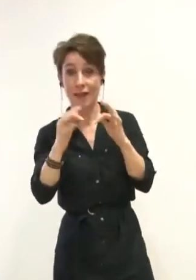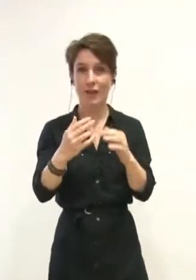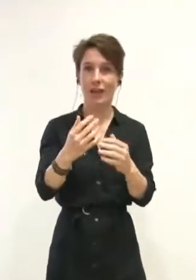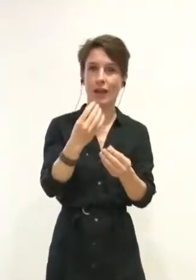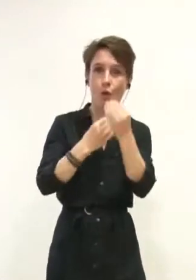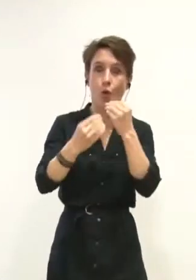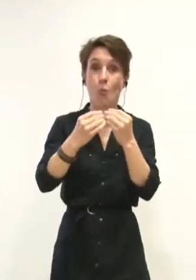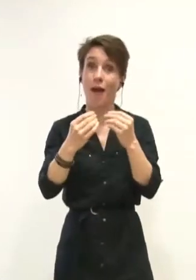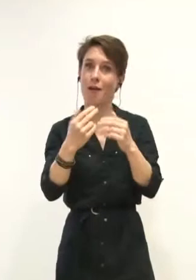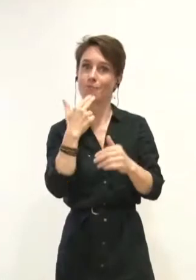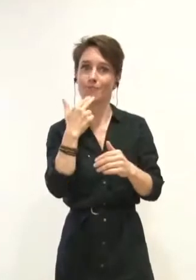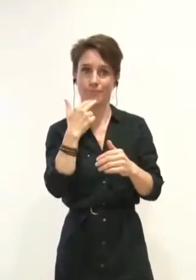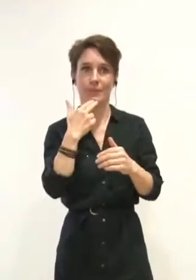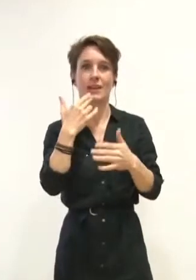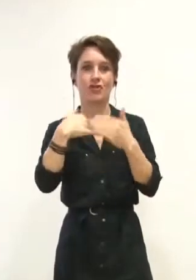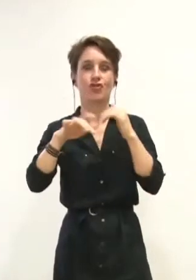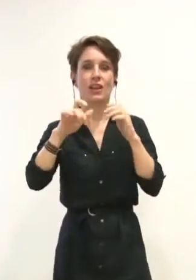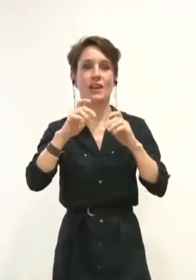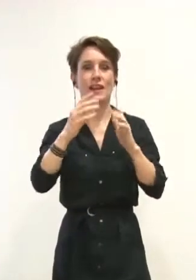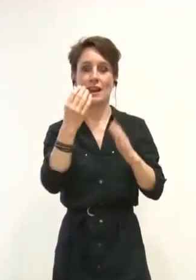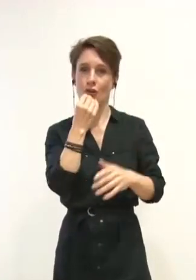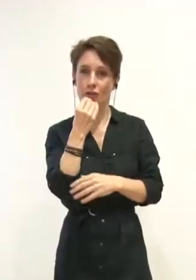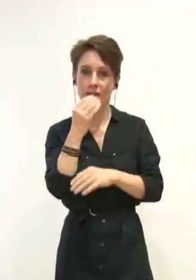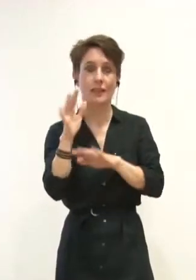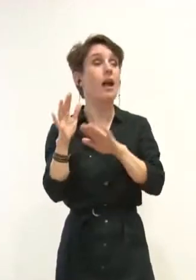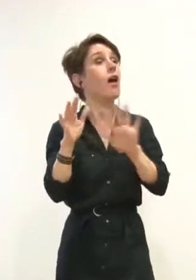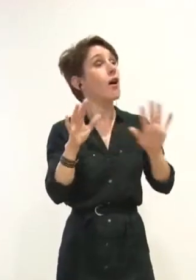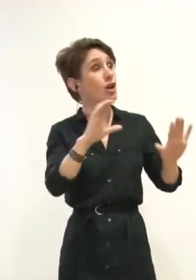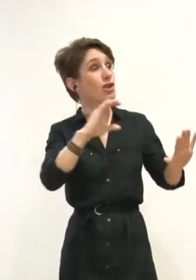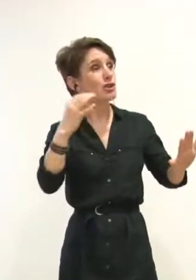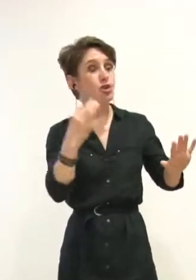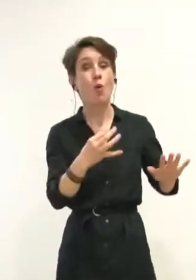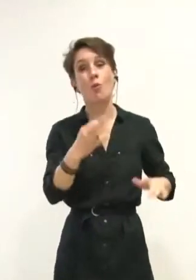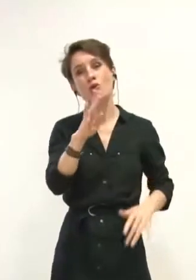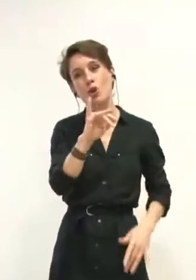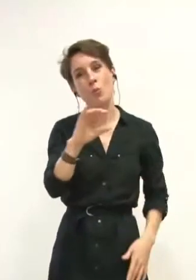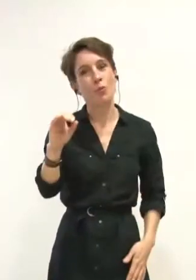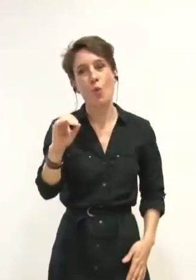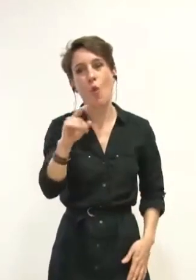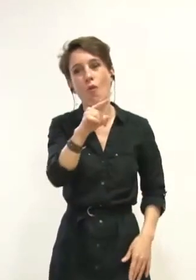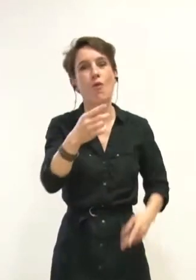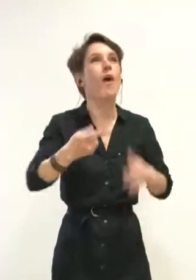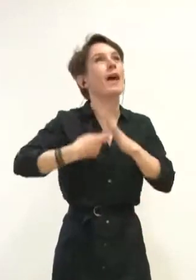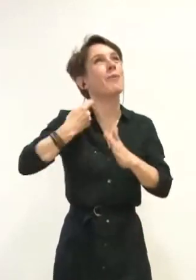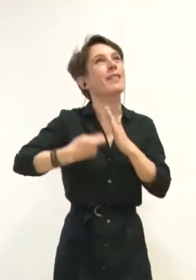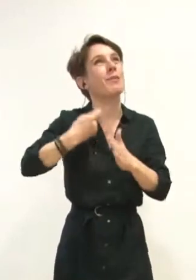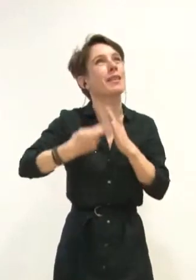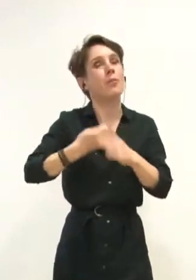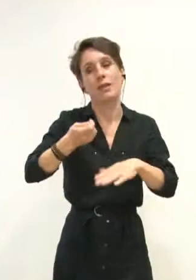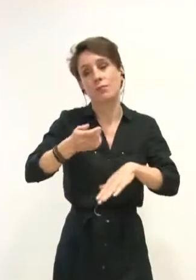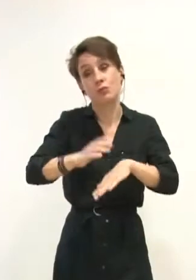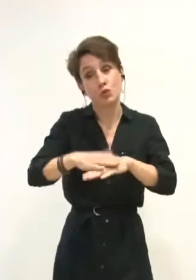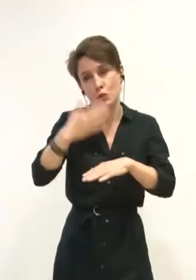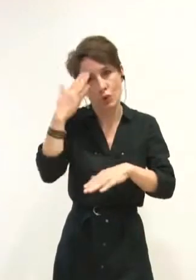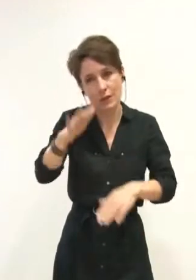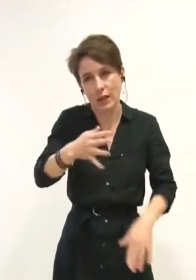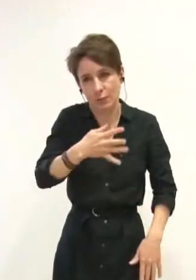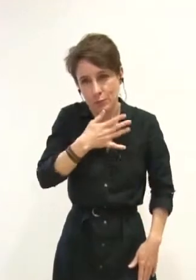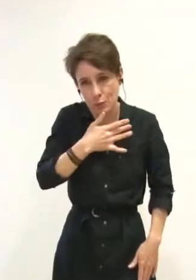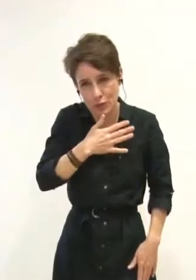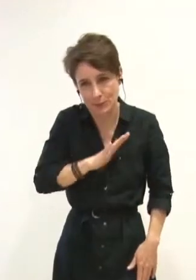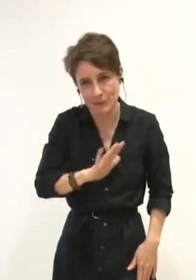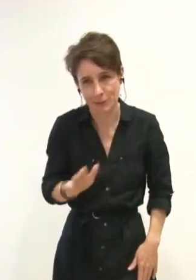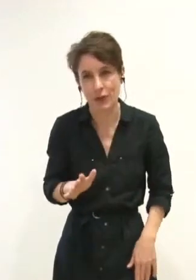Même si le 100% bio tel que vous l'avez si souvent martelé, vous saviez que vous ne pourrez pas l'atteindre. L